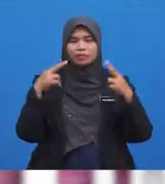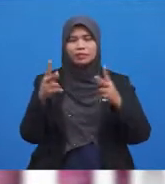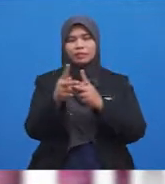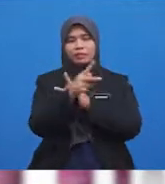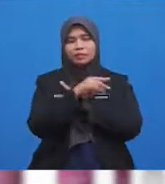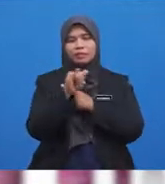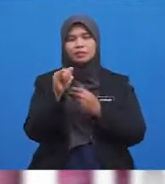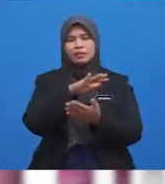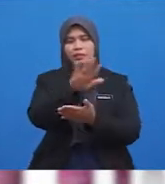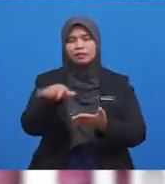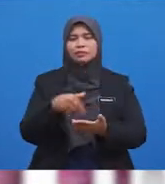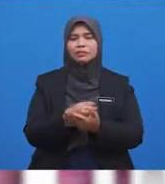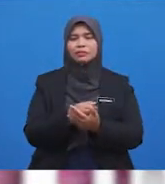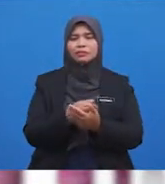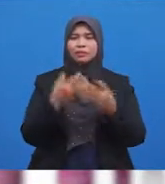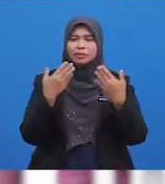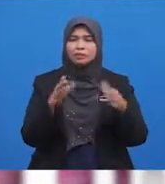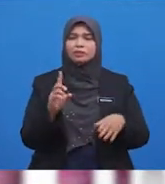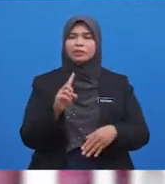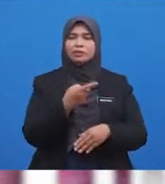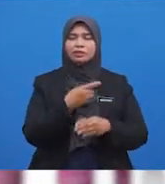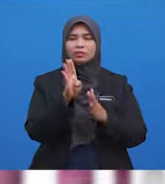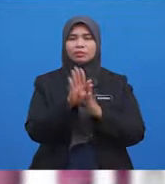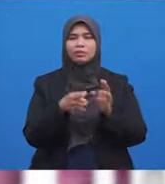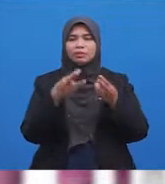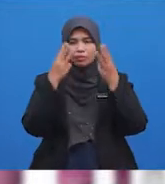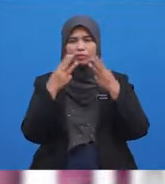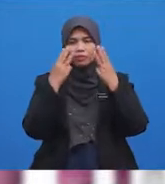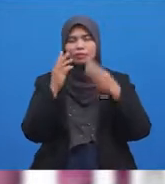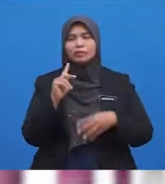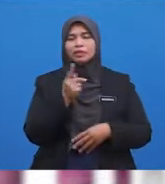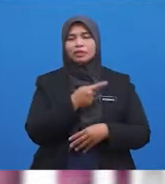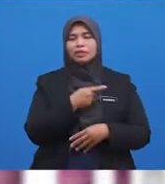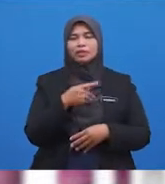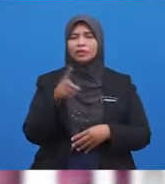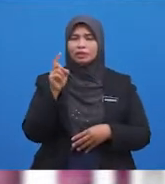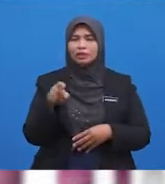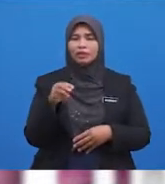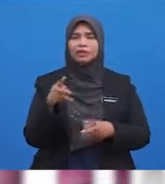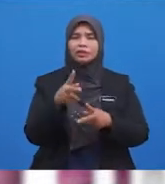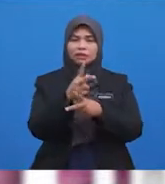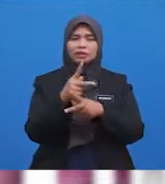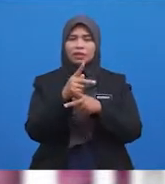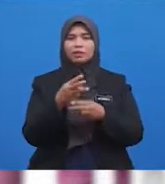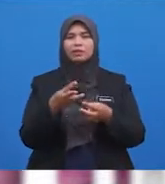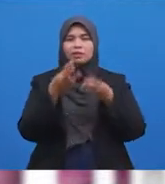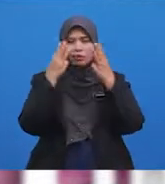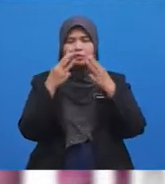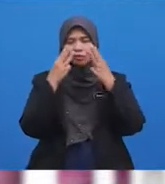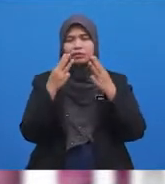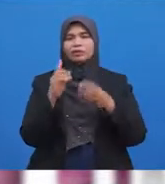Sekalian Selepas Kita beruduk Kita Hendaklah Menjaga Wuduk kita